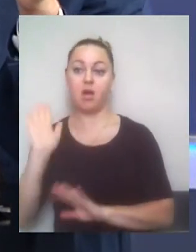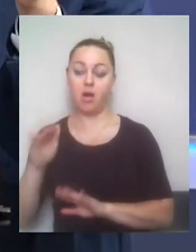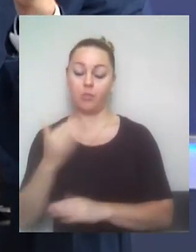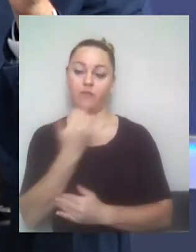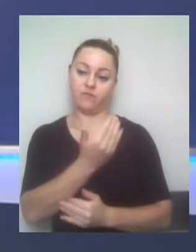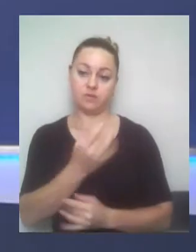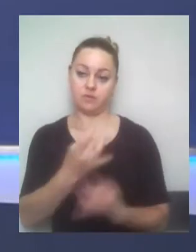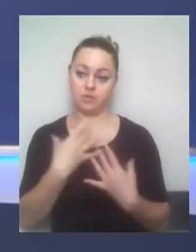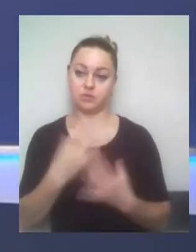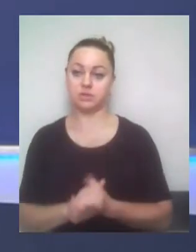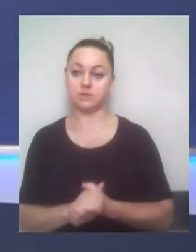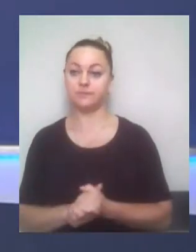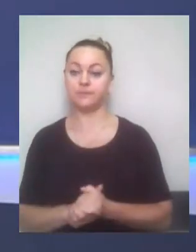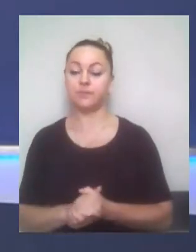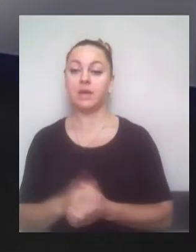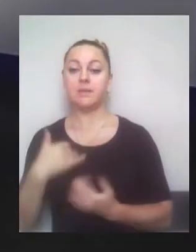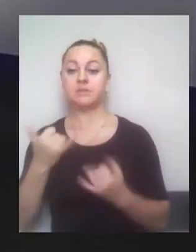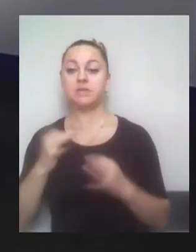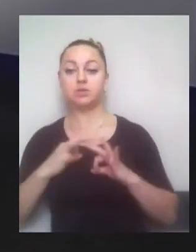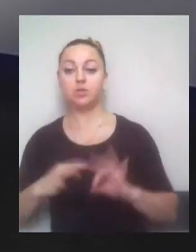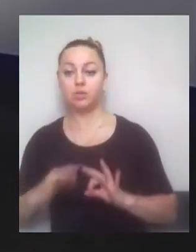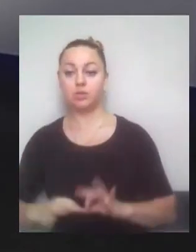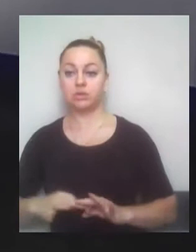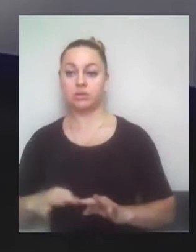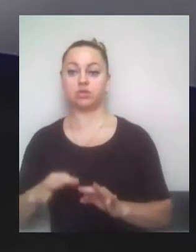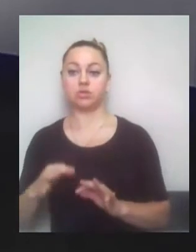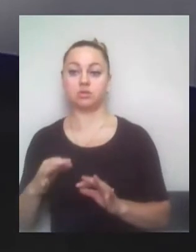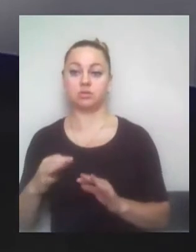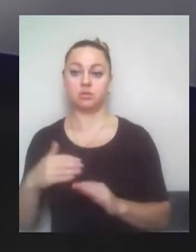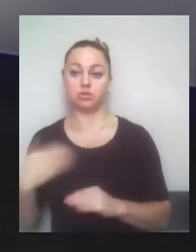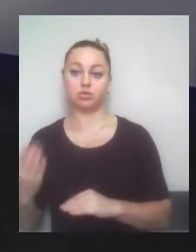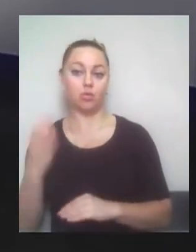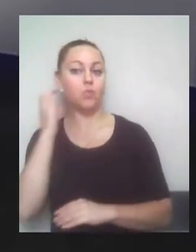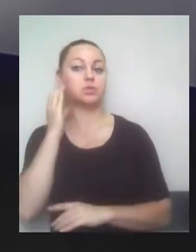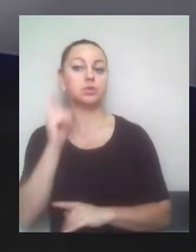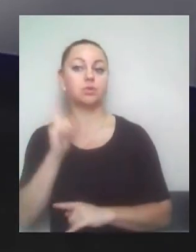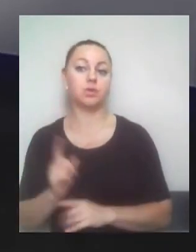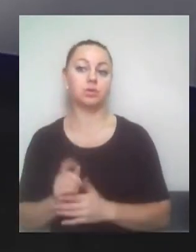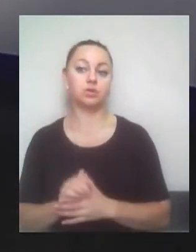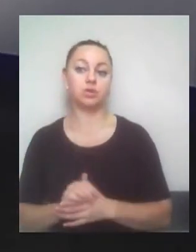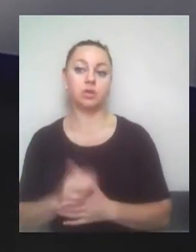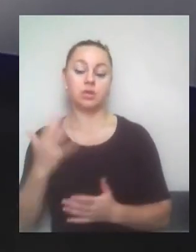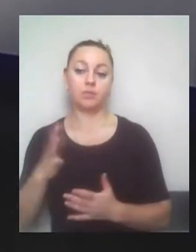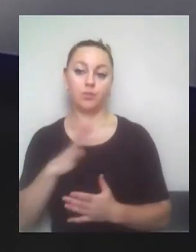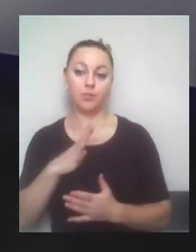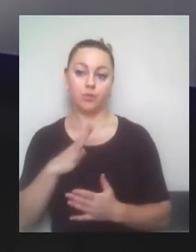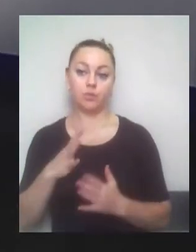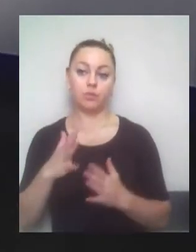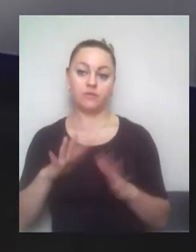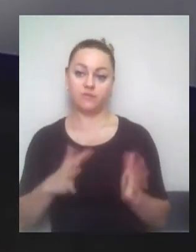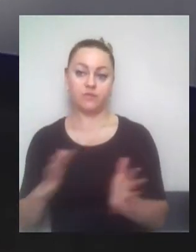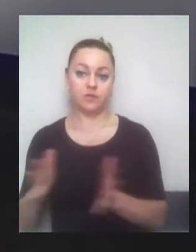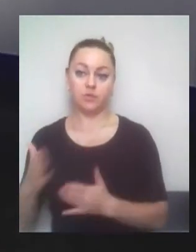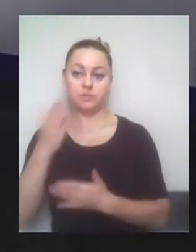обговоримо юридичну саме створену складову процеси всі, які відбуваються. Тобто, адже, відбувалося, здається, якісь скасування